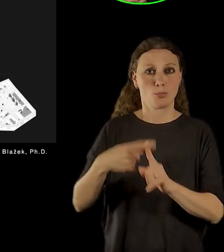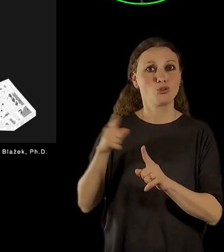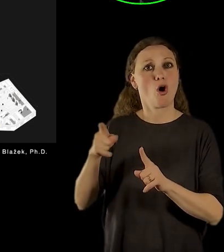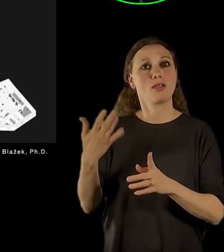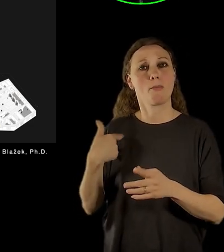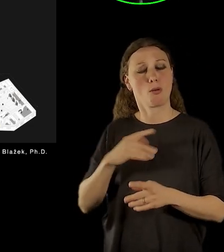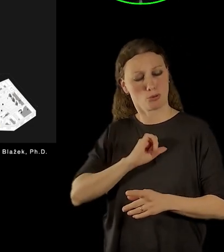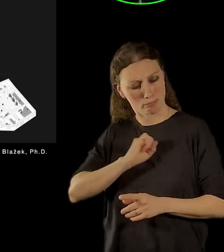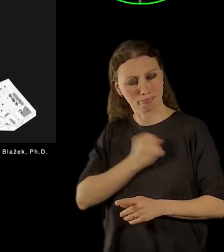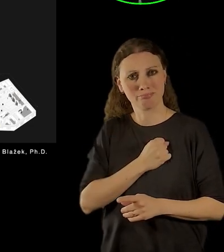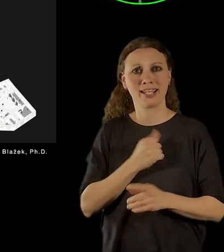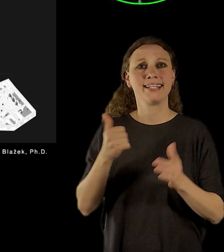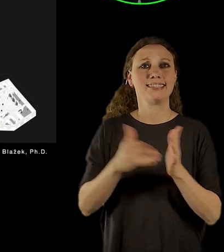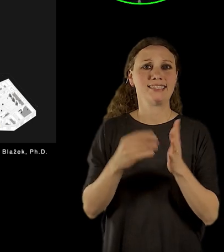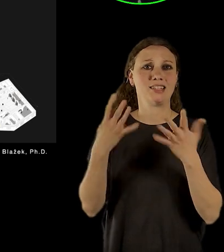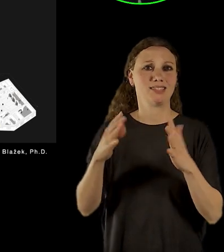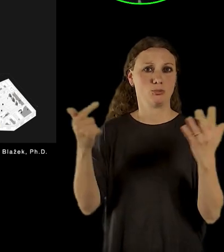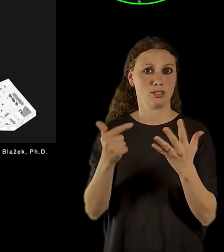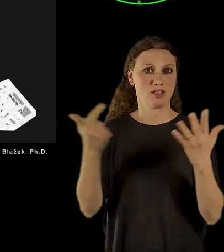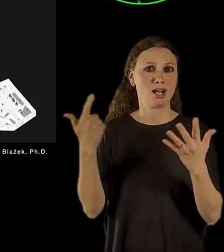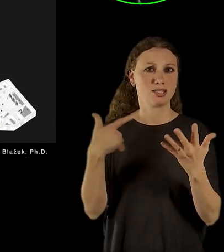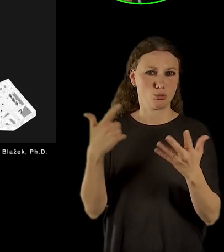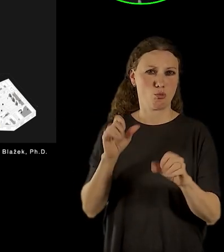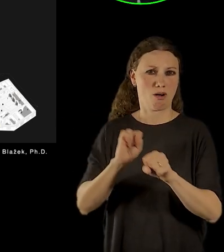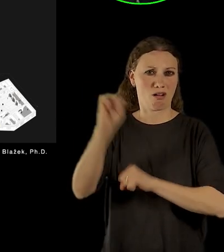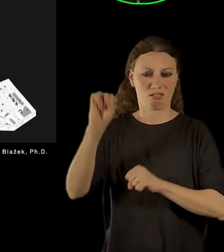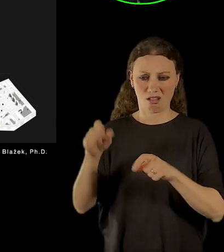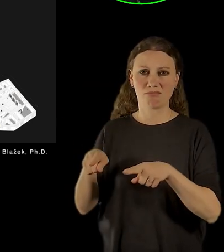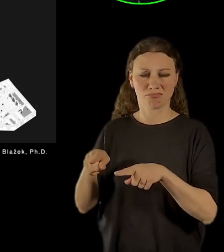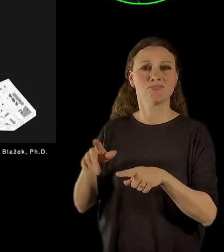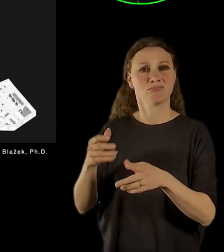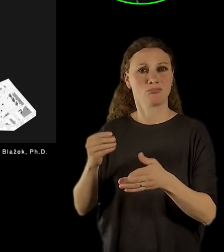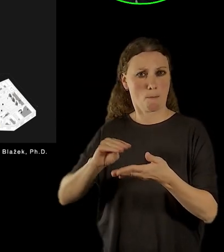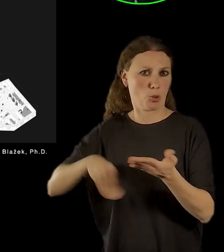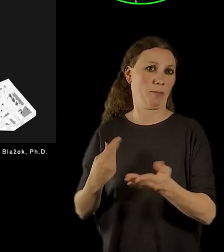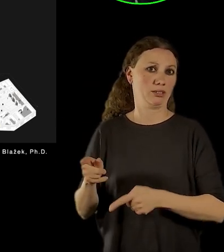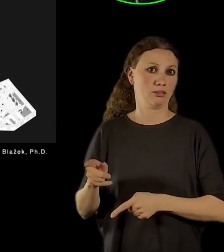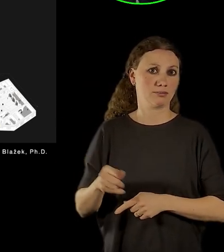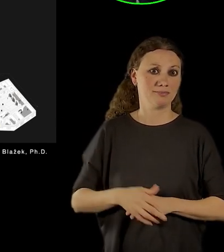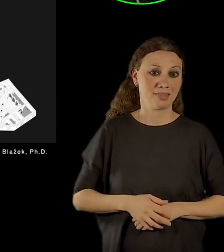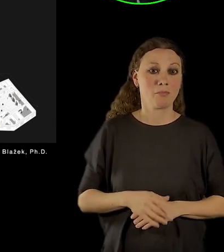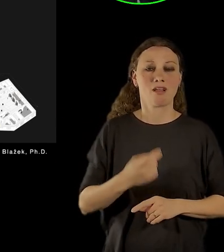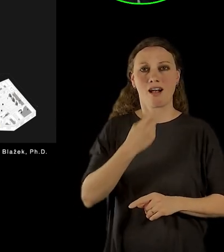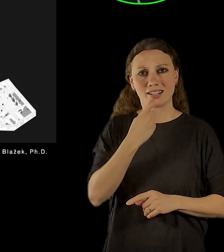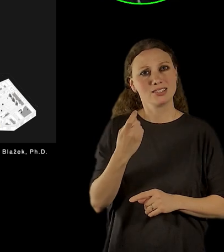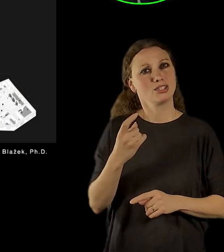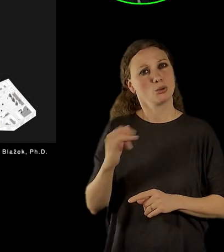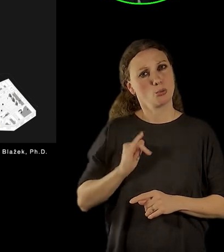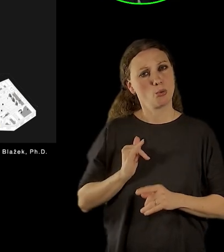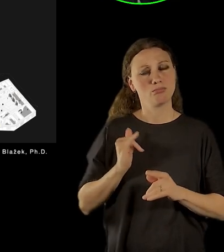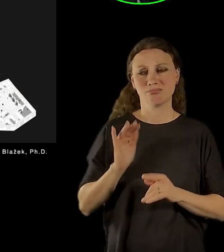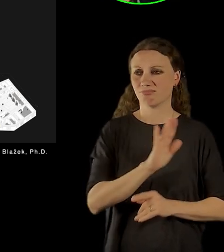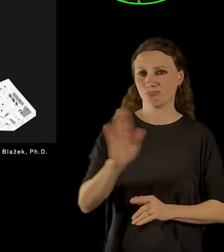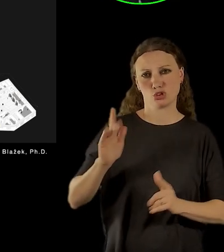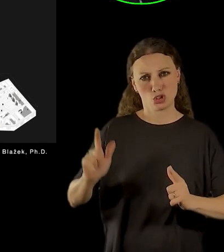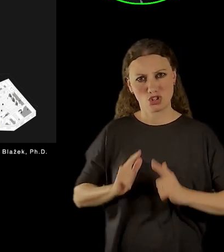také ukázali, jakým způsobem vlastně někteří jednotlivci se dostávali do